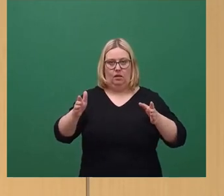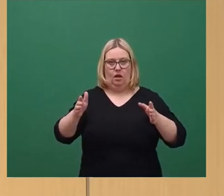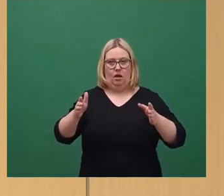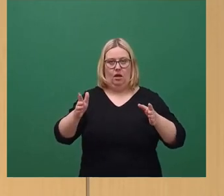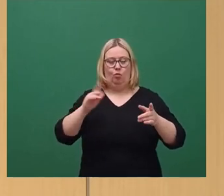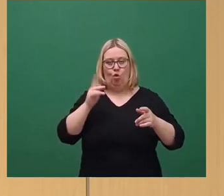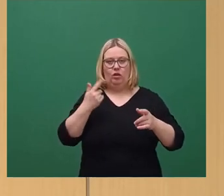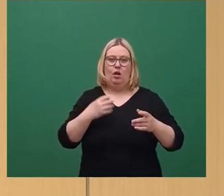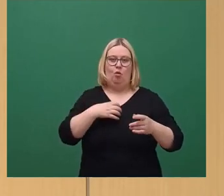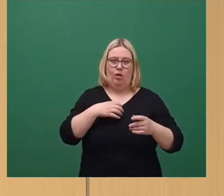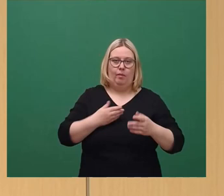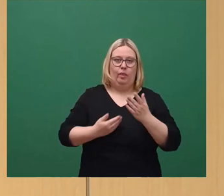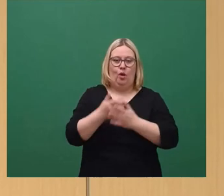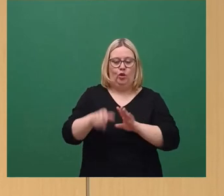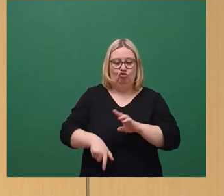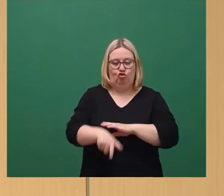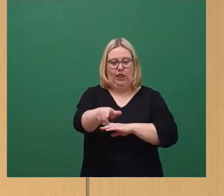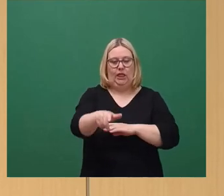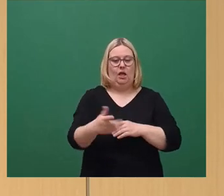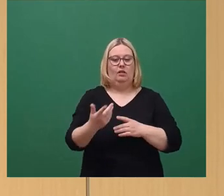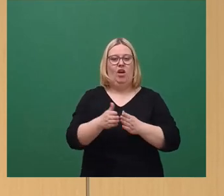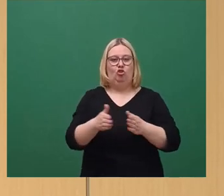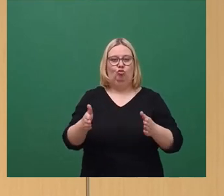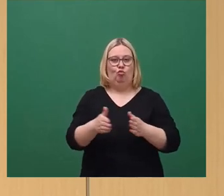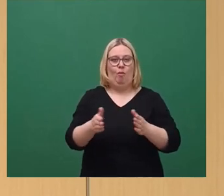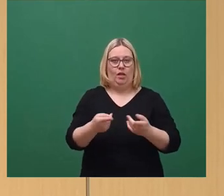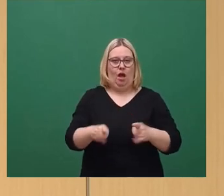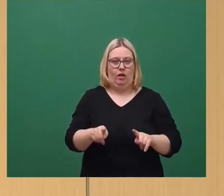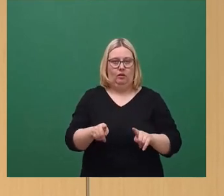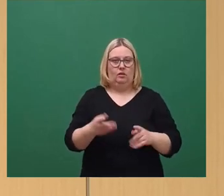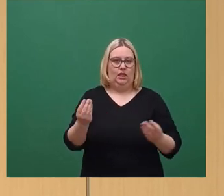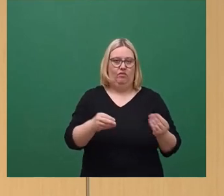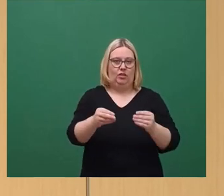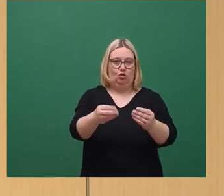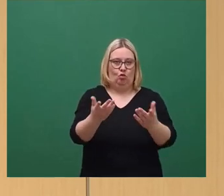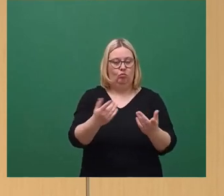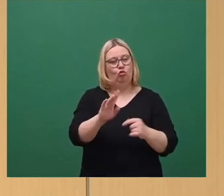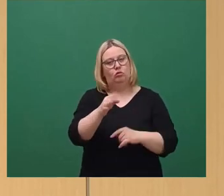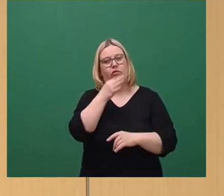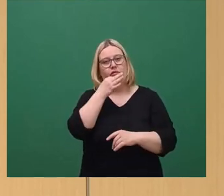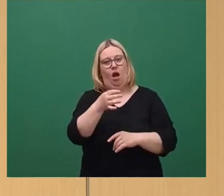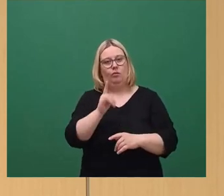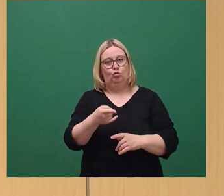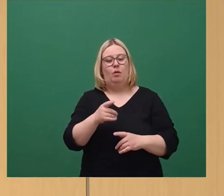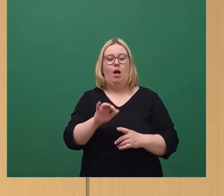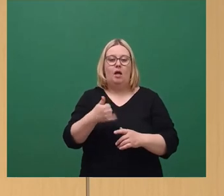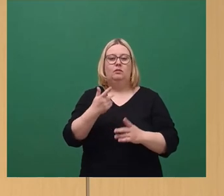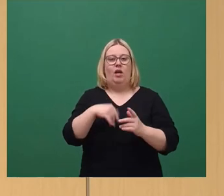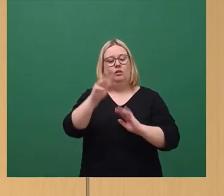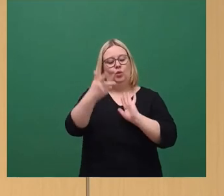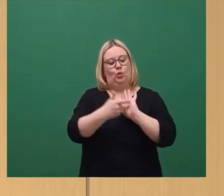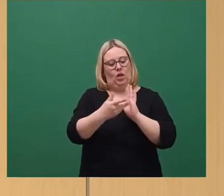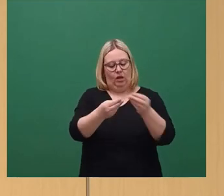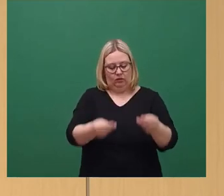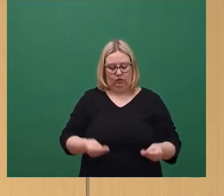in neue Schienen aufgrund der Sporbreite zur Folge hatten. Diese Fragen muss man stellen, aber eben erst dann, wenn man ein Gutachten vorliegen